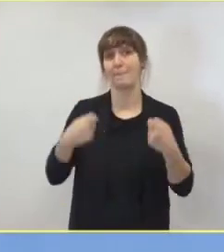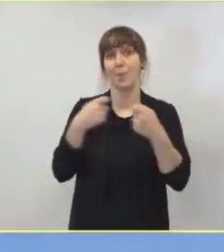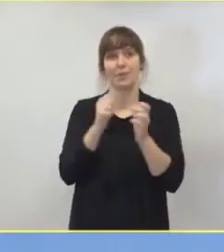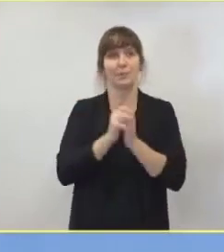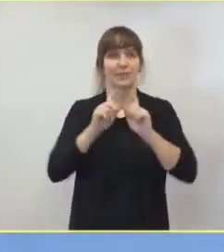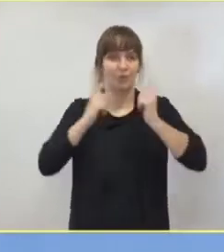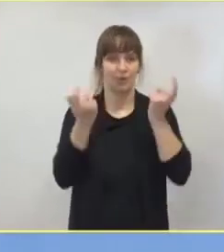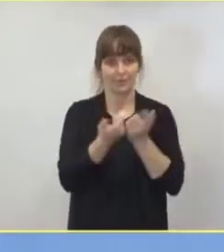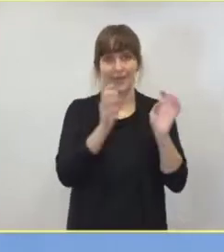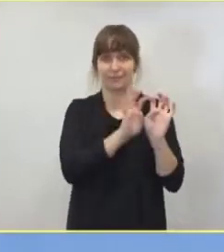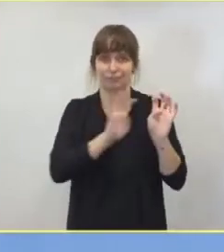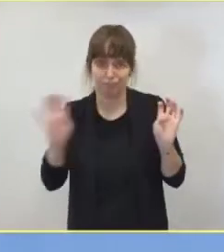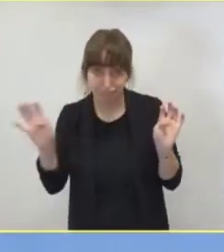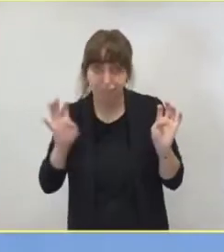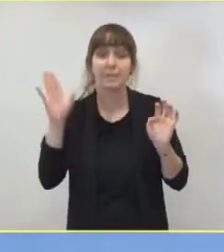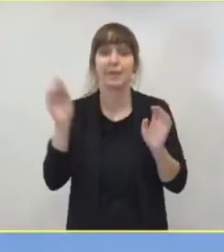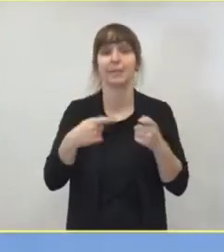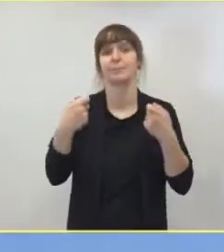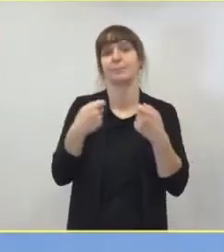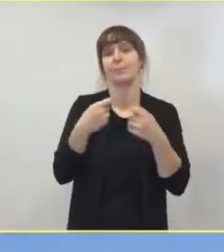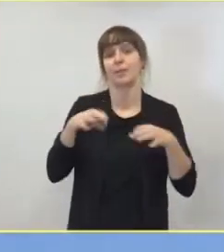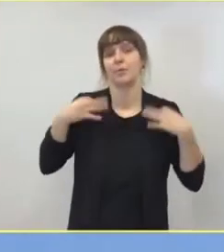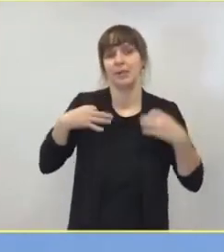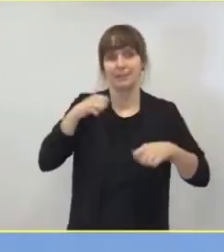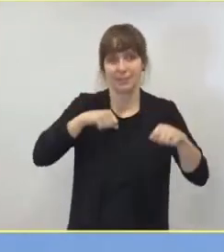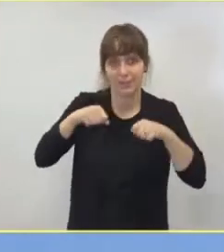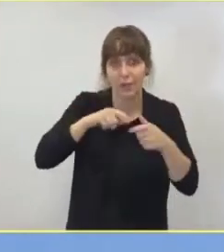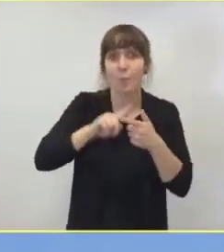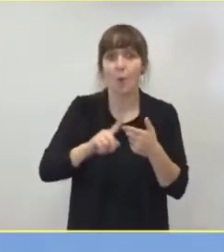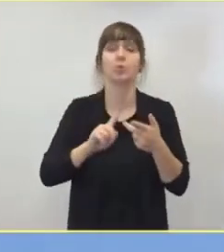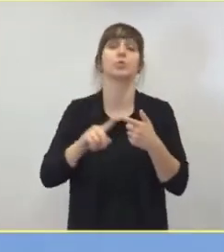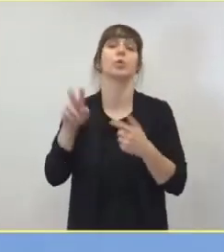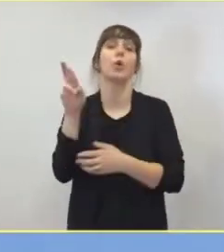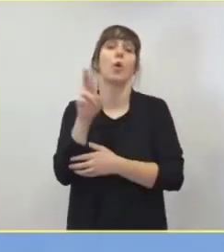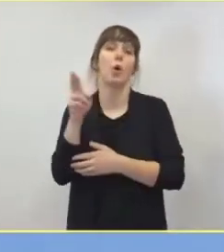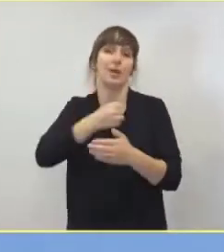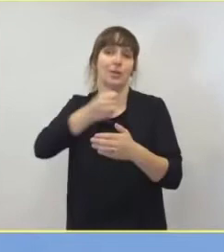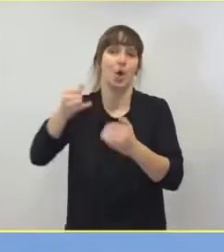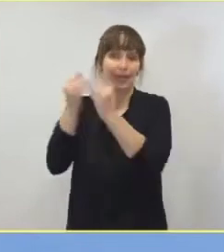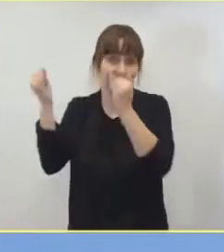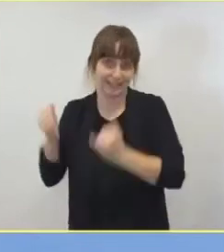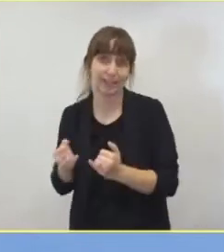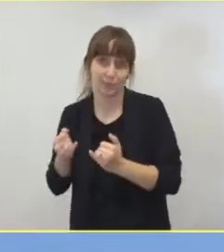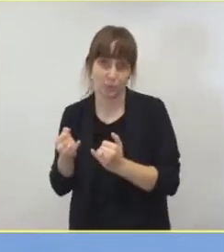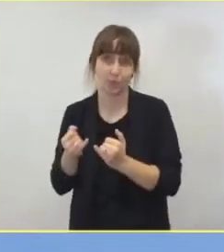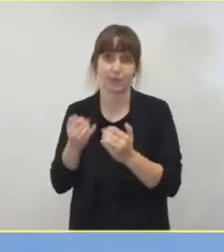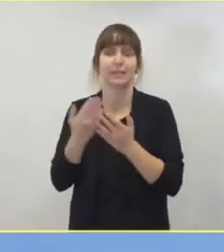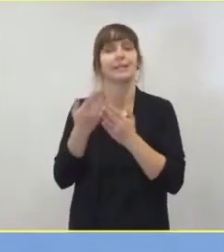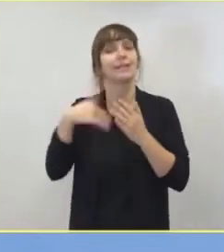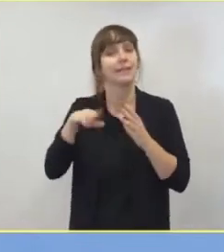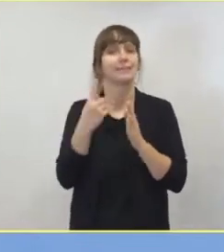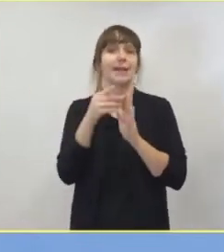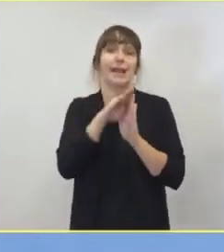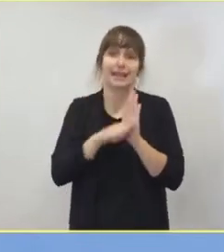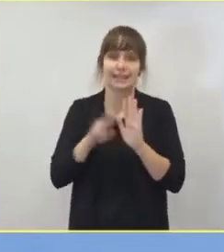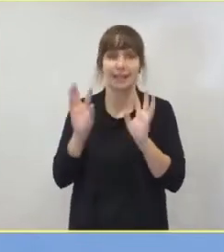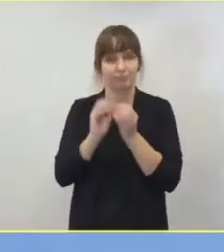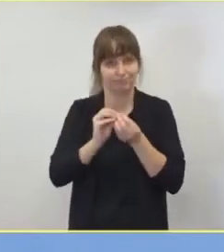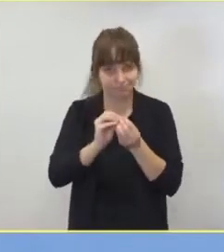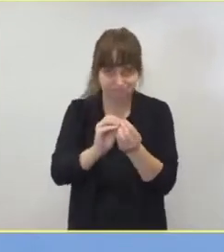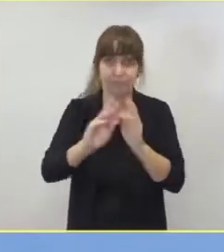Bundesgesundheitsministeriums und in Zusammenarbeit mit dem Robert-Koch-Institut entwickelt, durch die DIVI entwickelt und dann auch etabliert.